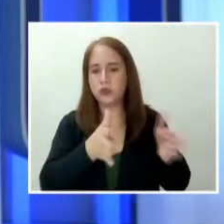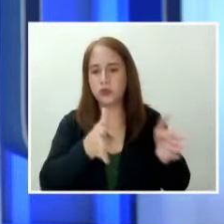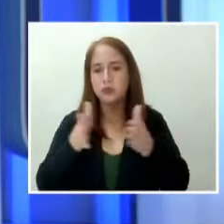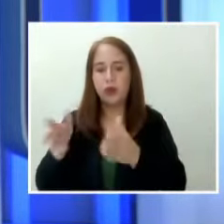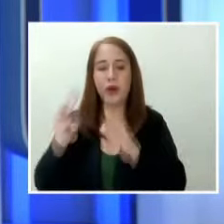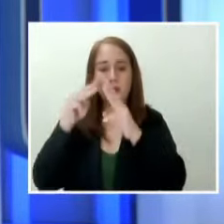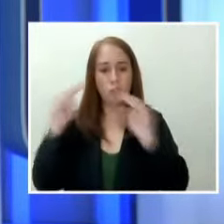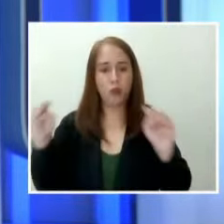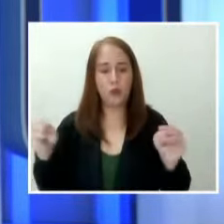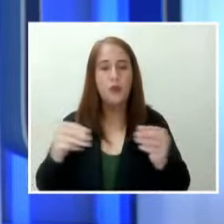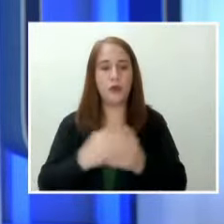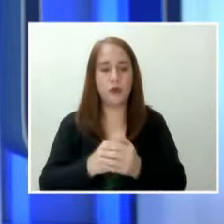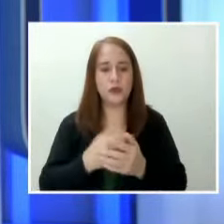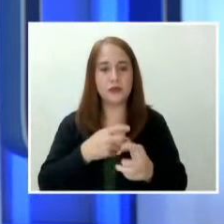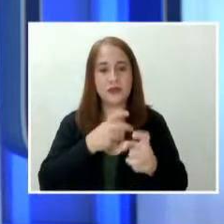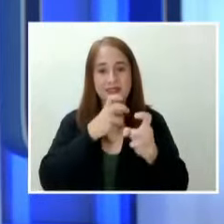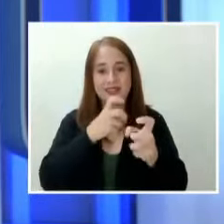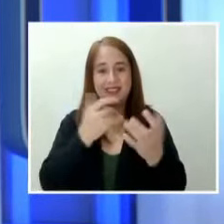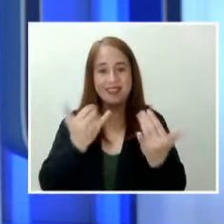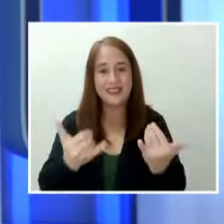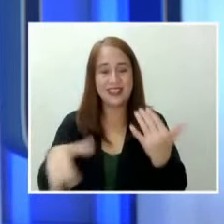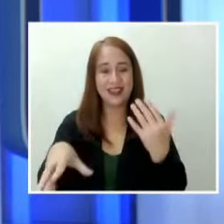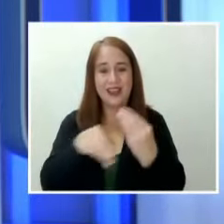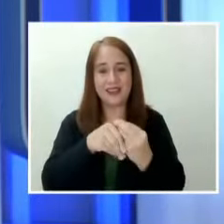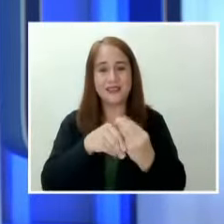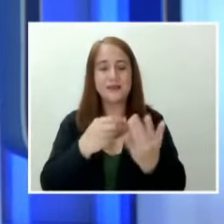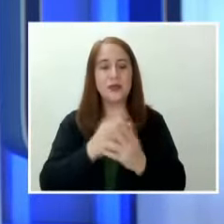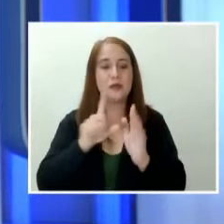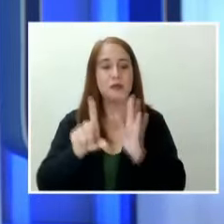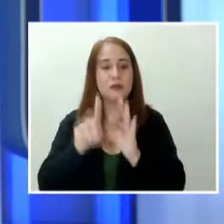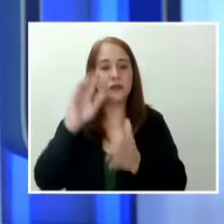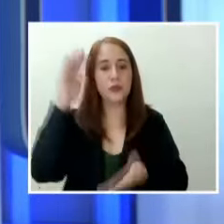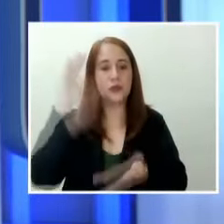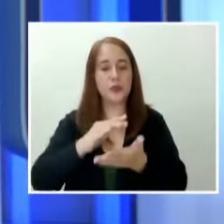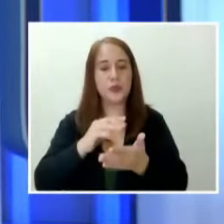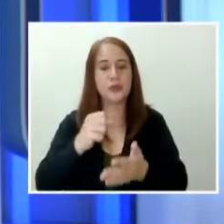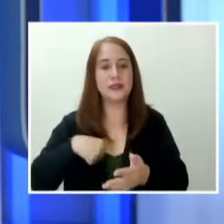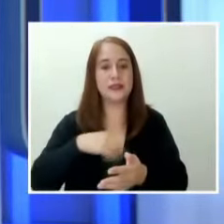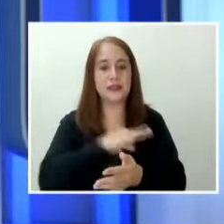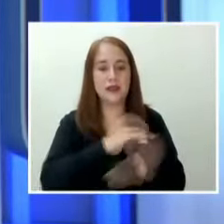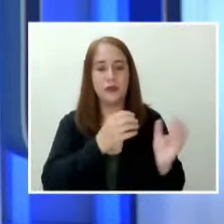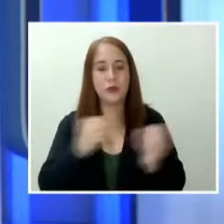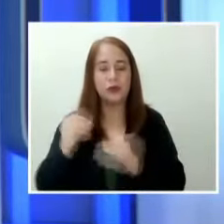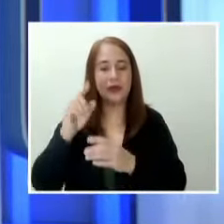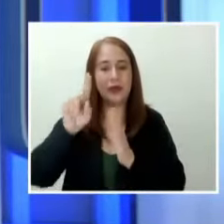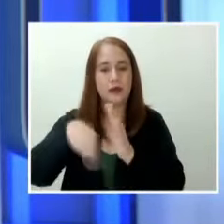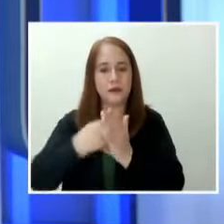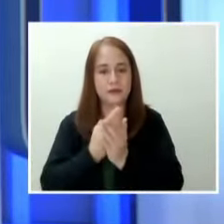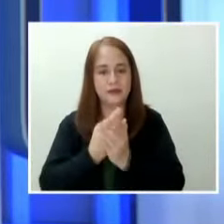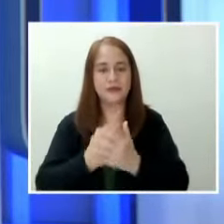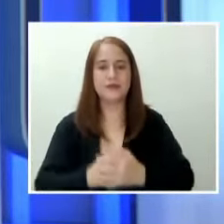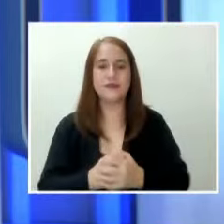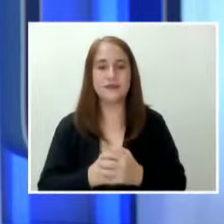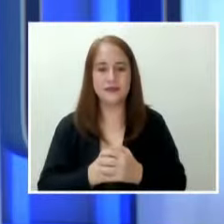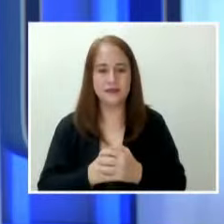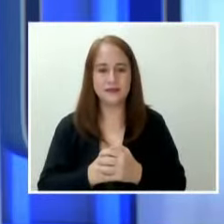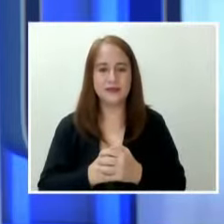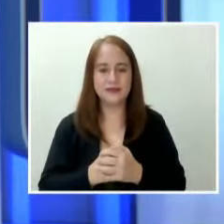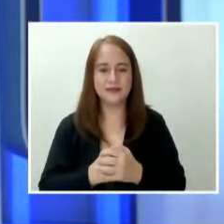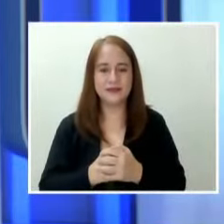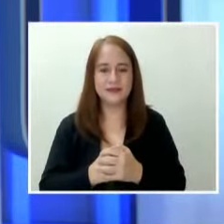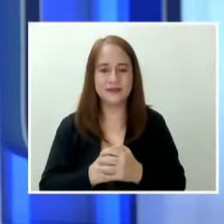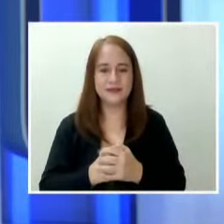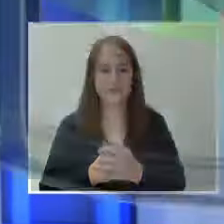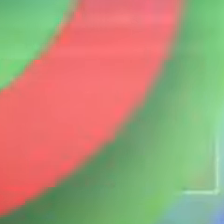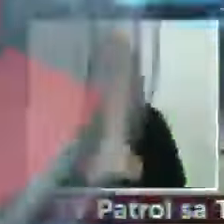kasudod ng mga paghihigpit, kabilang na ang pagbabawas ng tauhan at operating hours. Nagpa-patrol, Alvin El